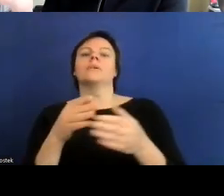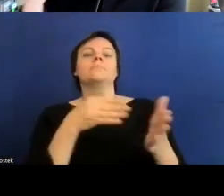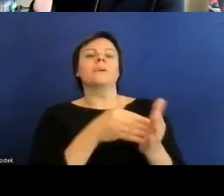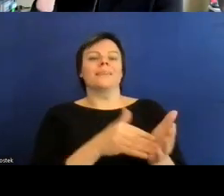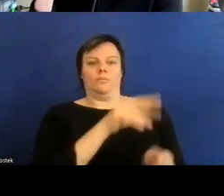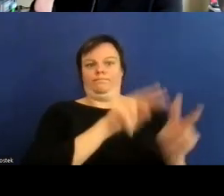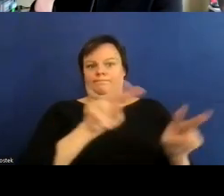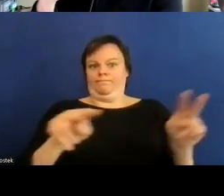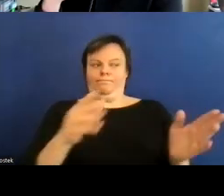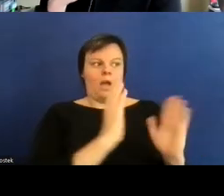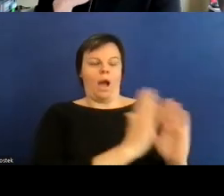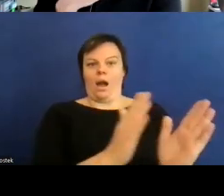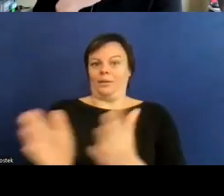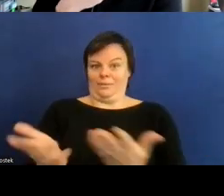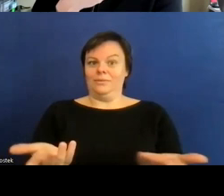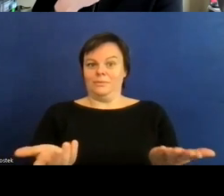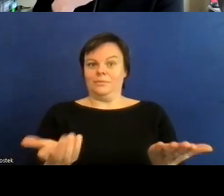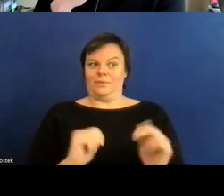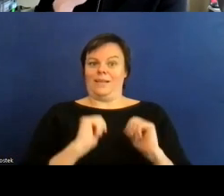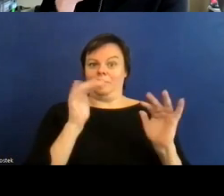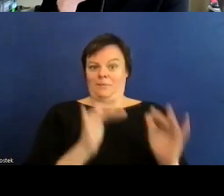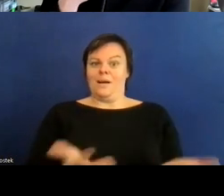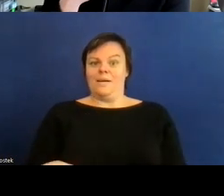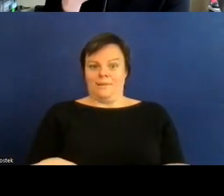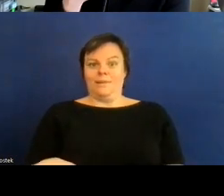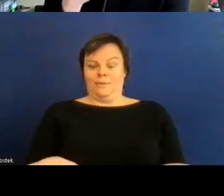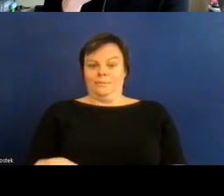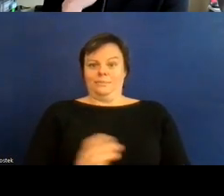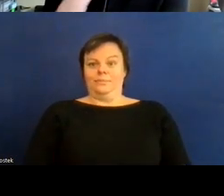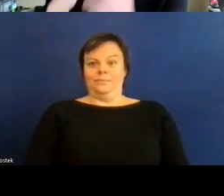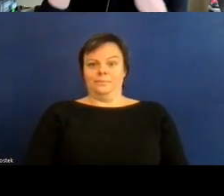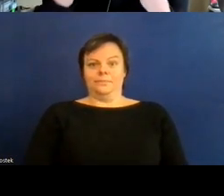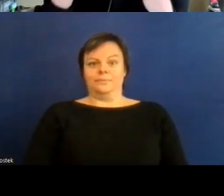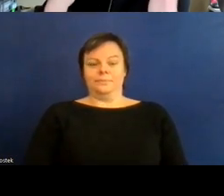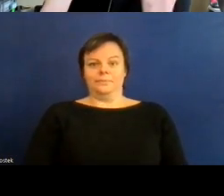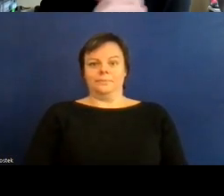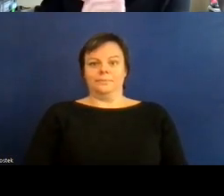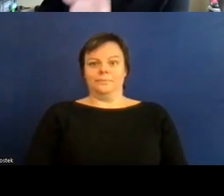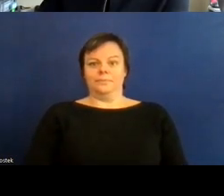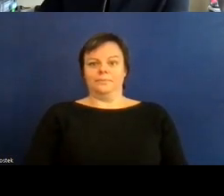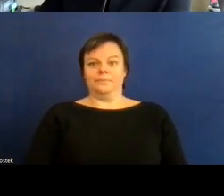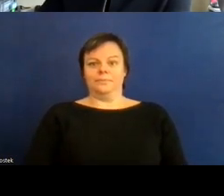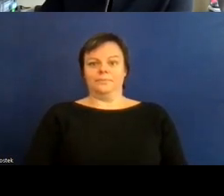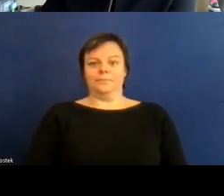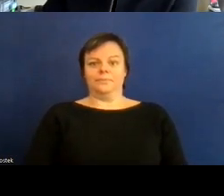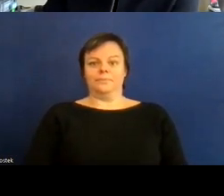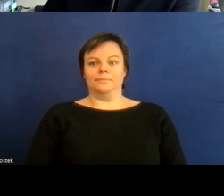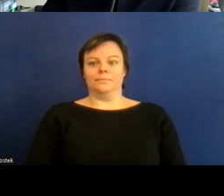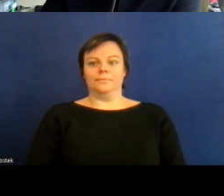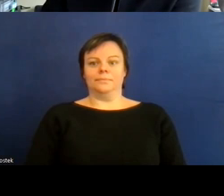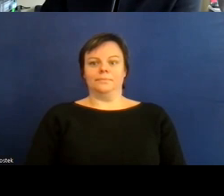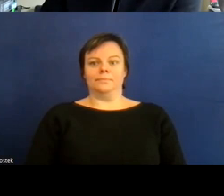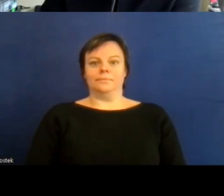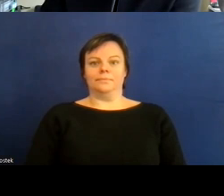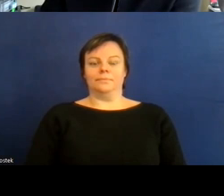ist tatsächlich mittlerweile mehr als eine milliarde menschen die eben also quasi auf der weltweiten im weltweiten